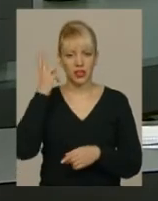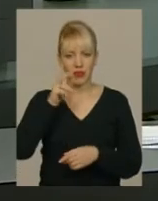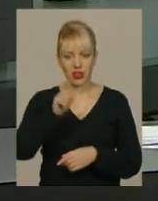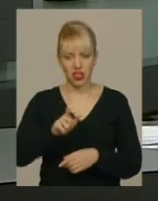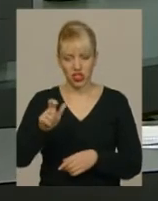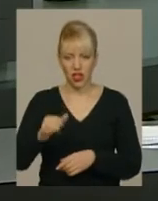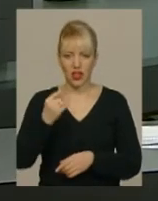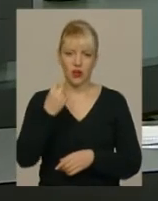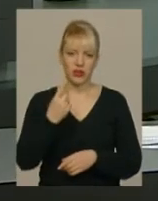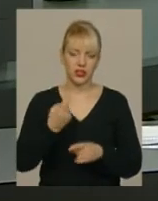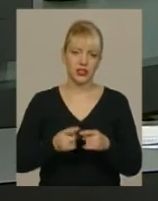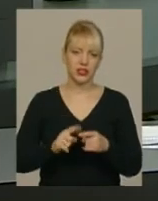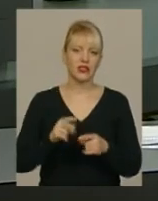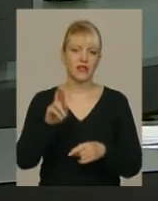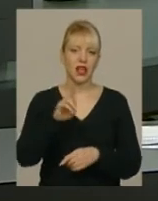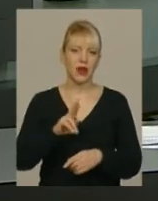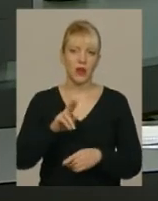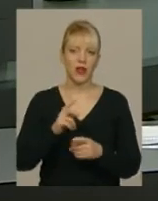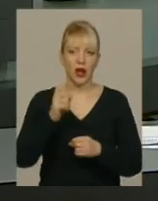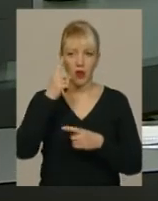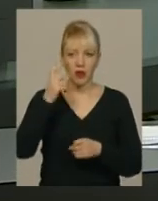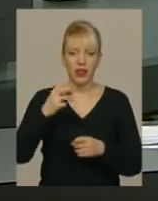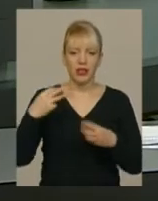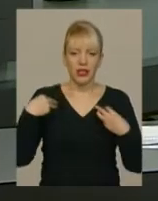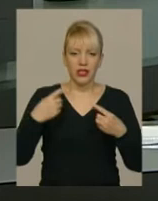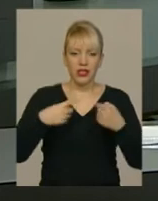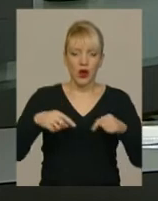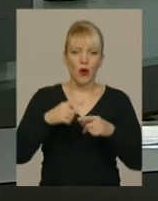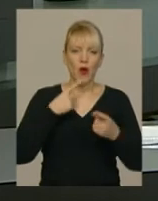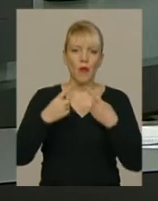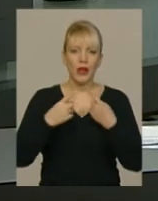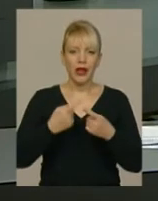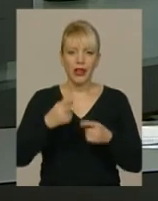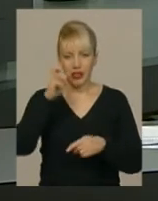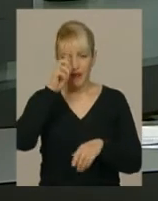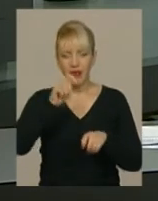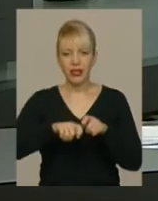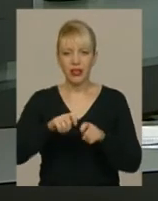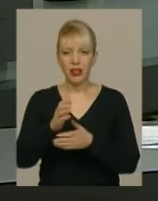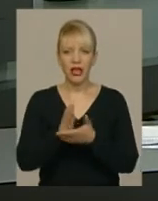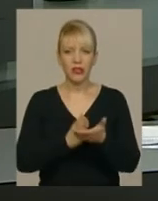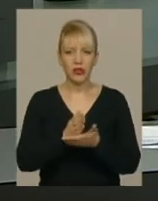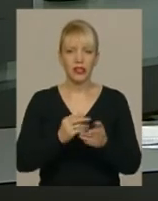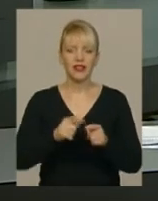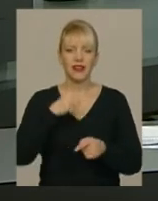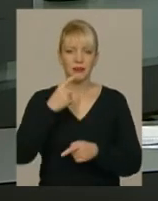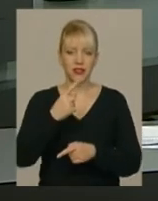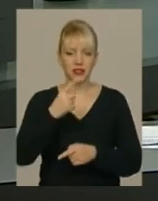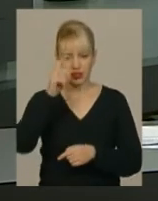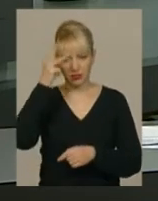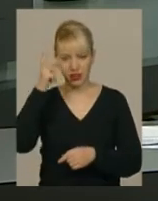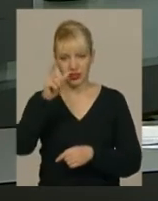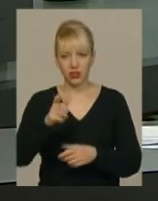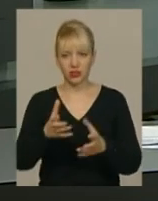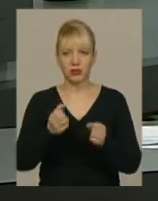Ярмоленцях. Як повідомив начальник сектору комунікації обласного управління Державної фіскальної служби Віктор Чиш, перший хмельничанин отримав